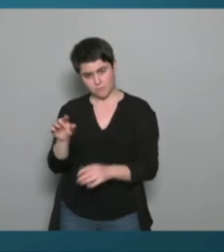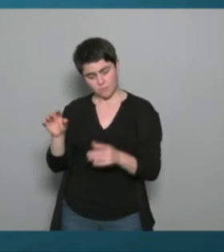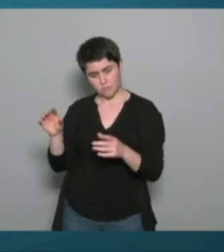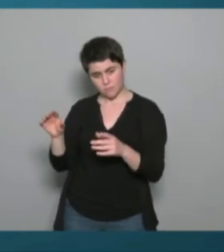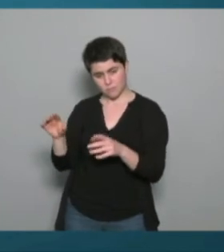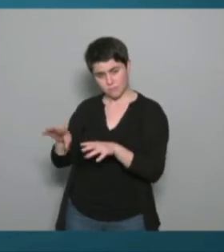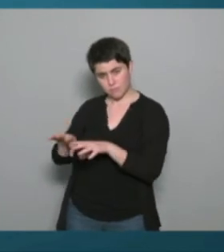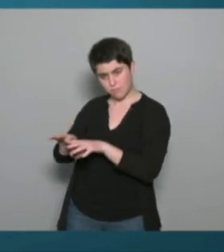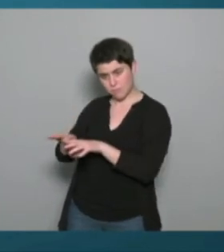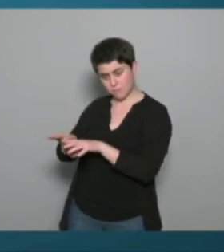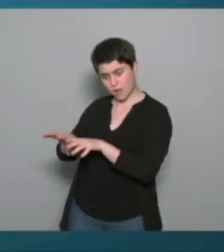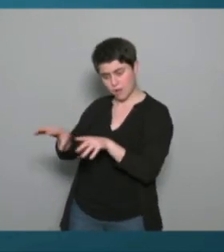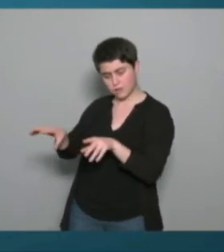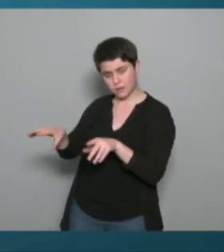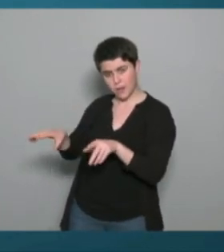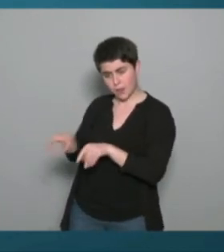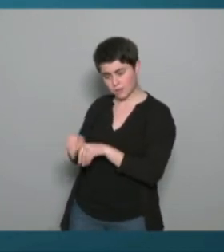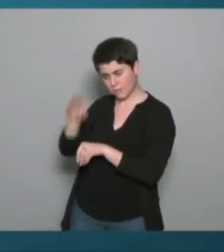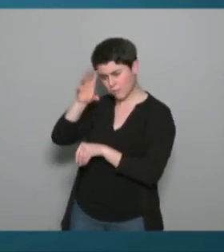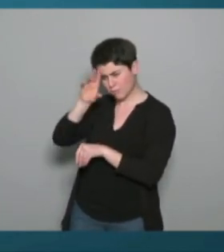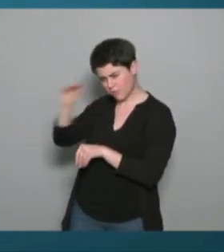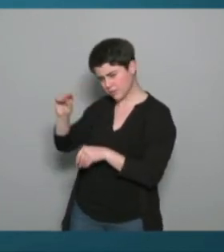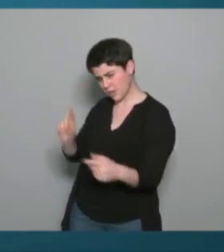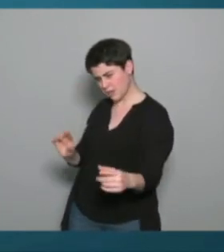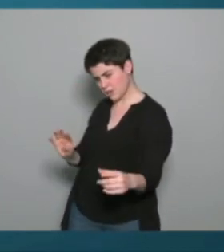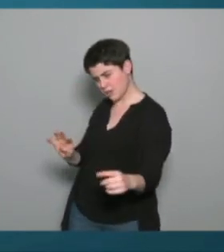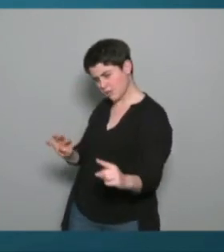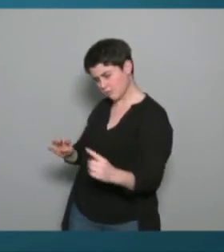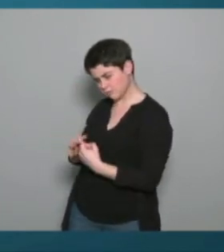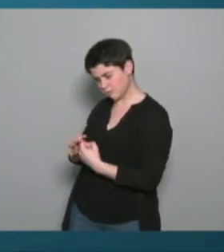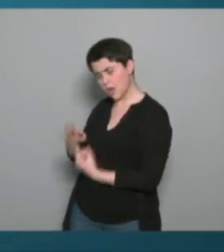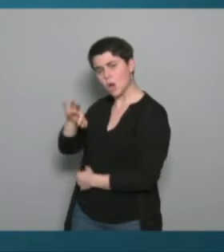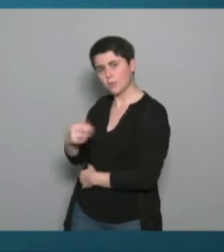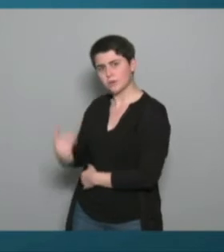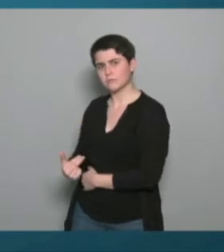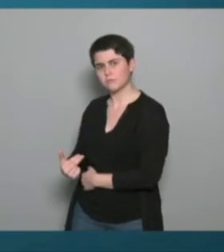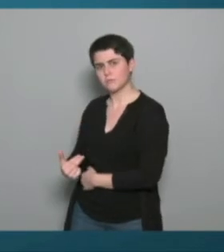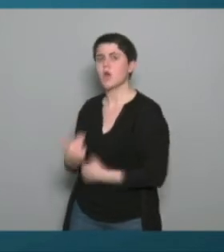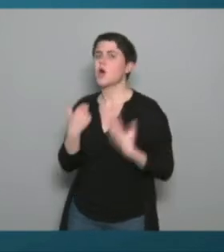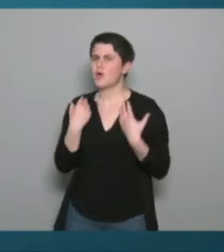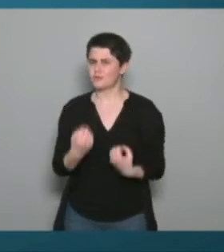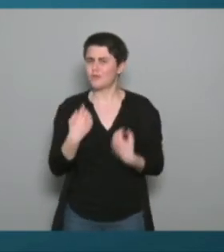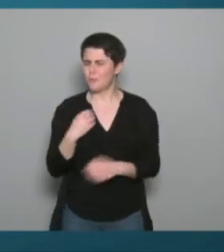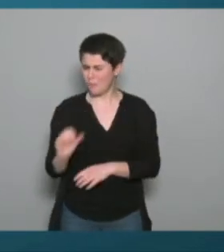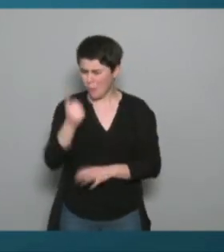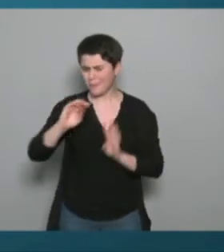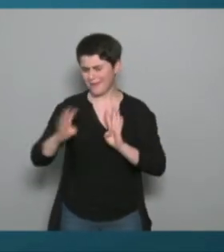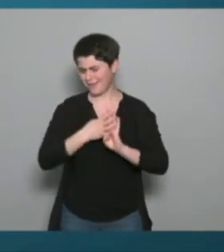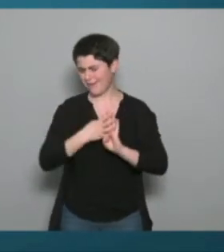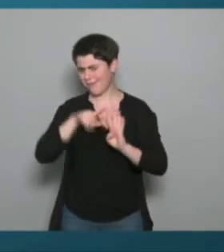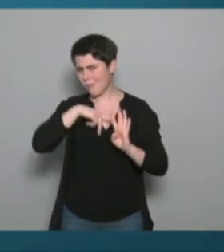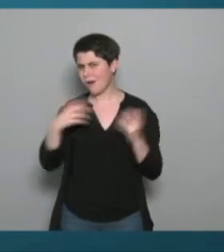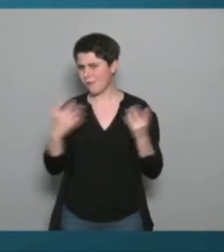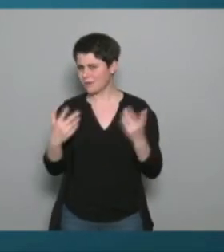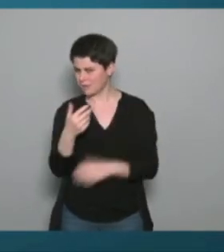les personnes avec lesquelles elle va travailler donc c'est souvent mon premier critère et puis effectivement après je regarde effectivement l'expertise les